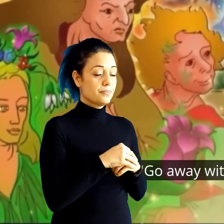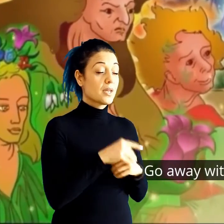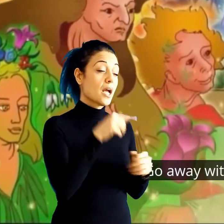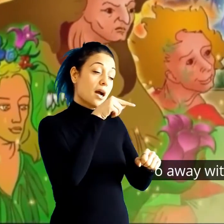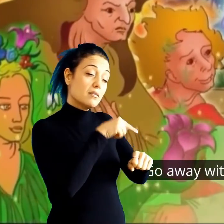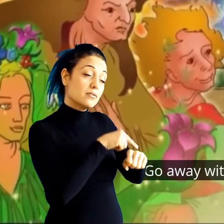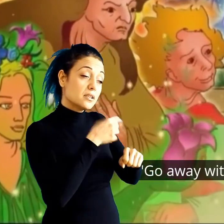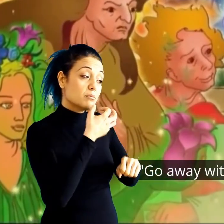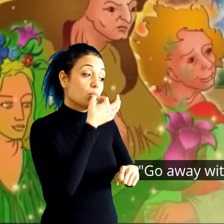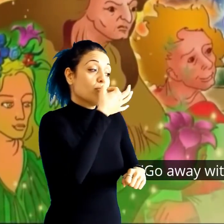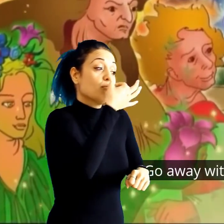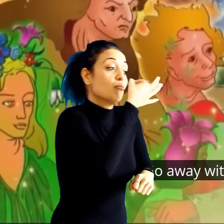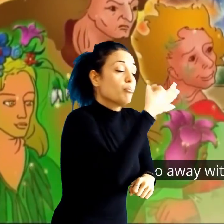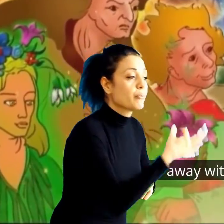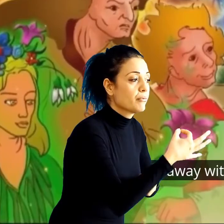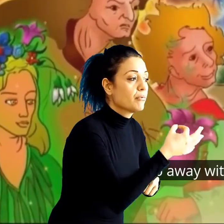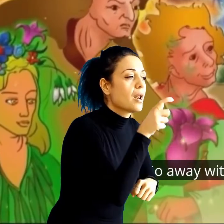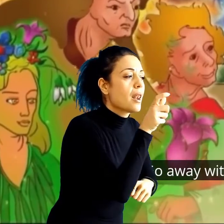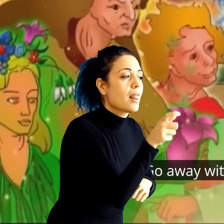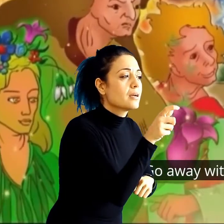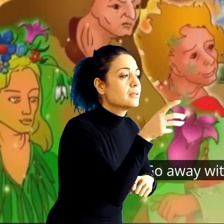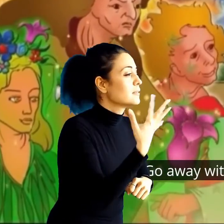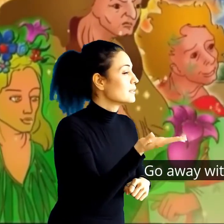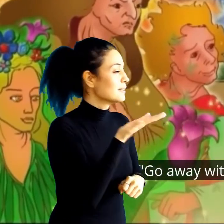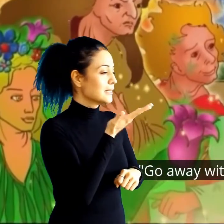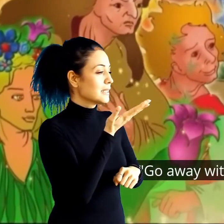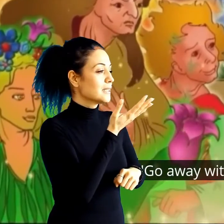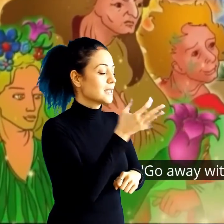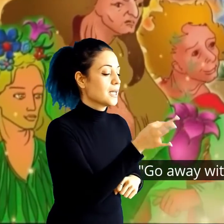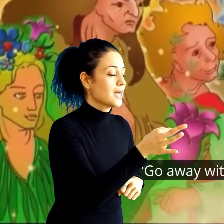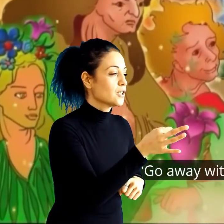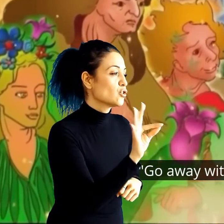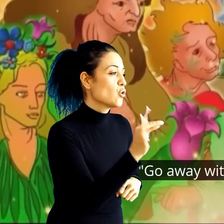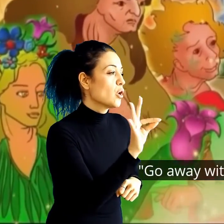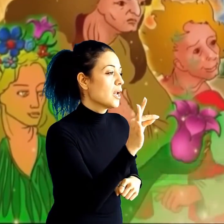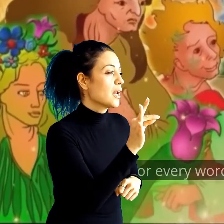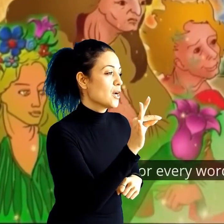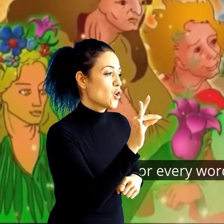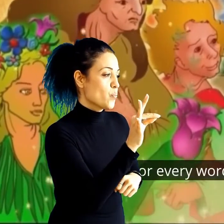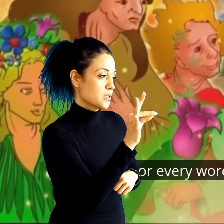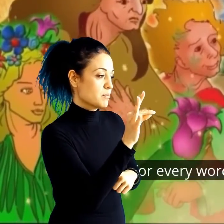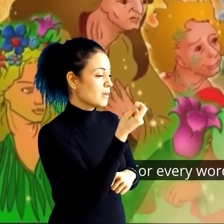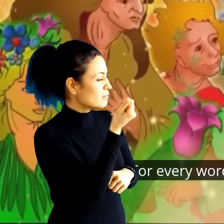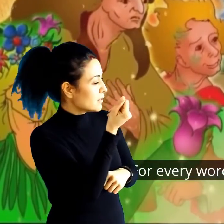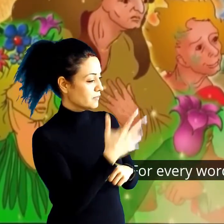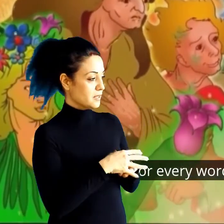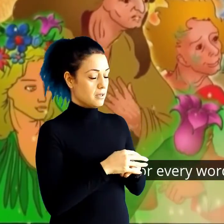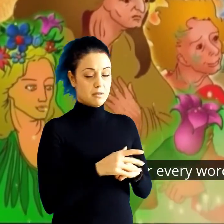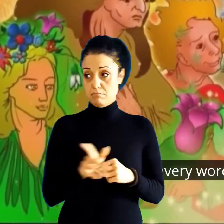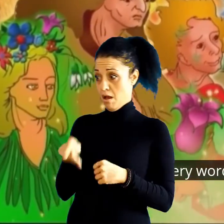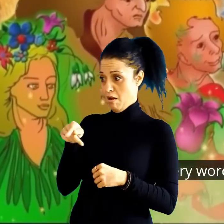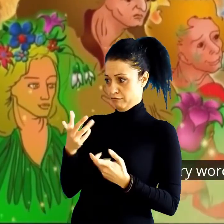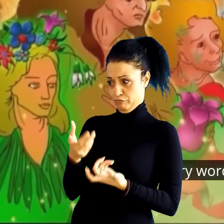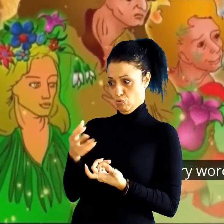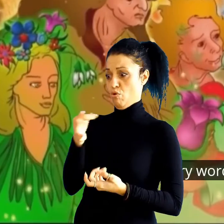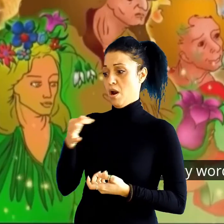девојче. Оди си и да си благословена од Бога. На секој збор што ке го